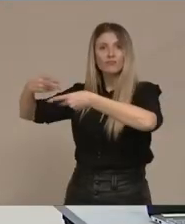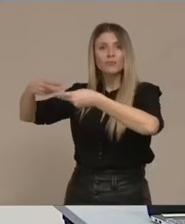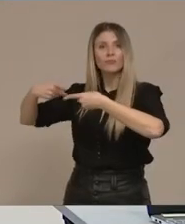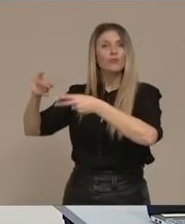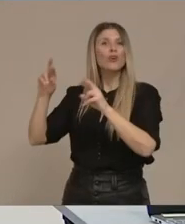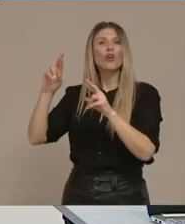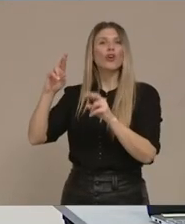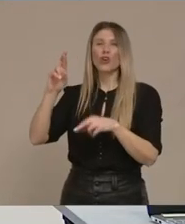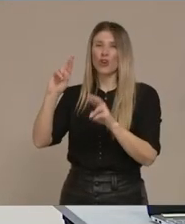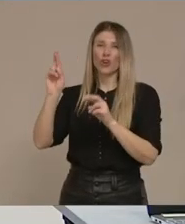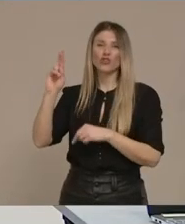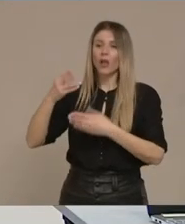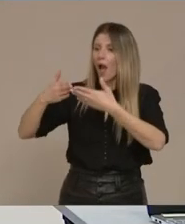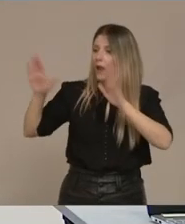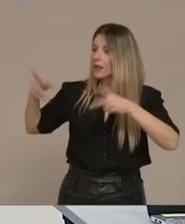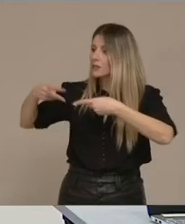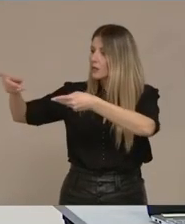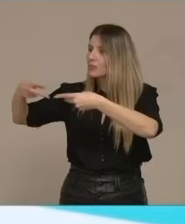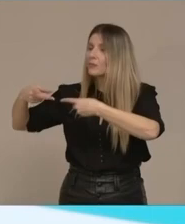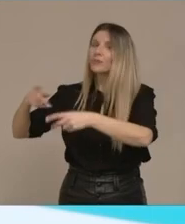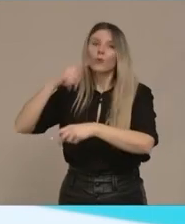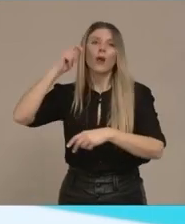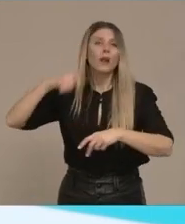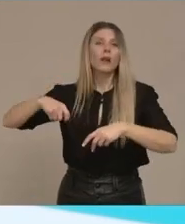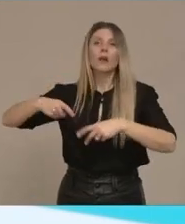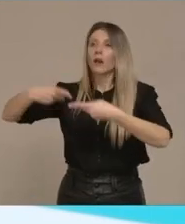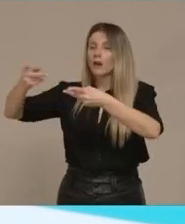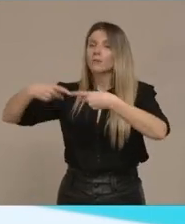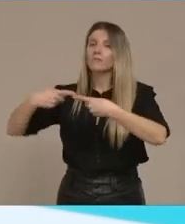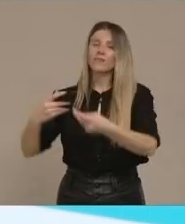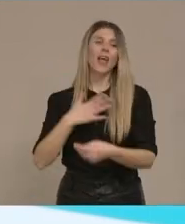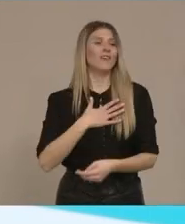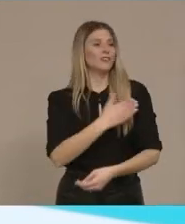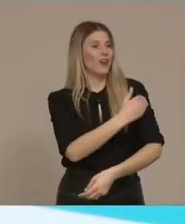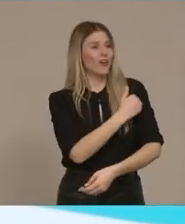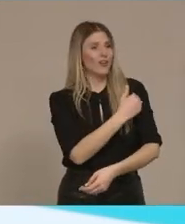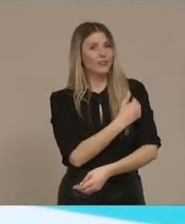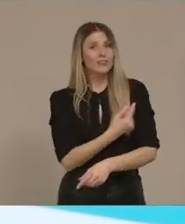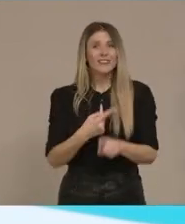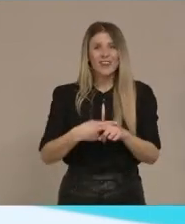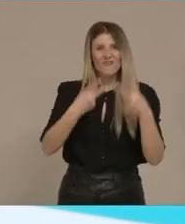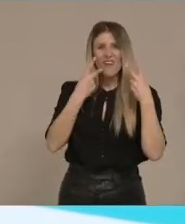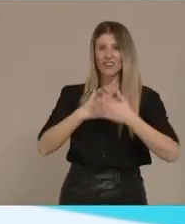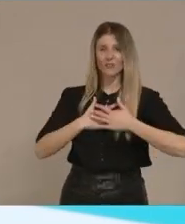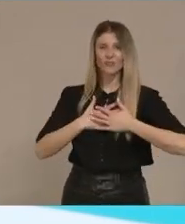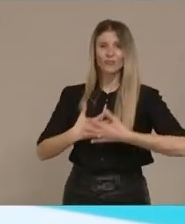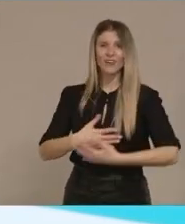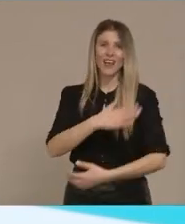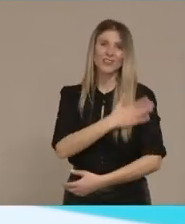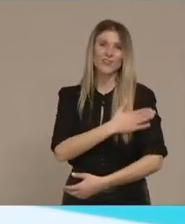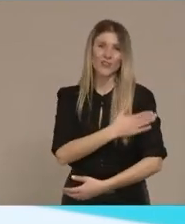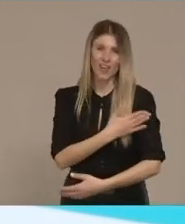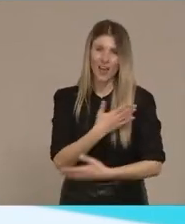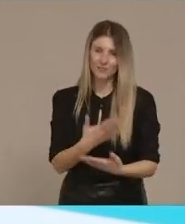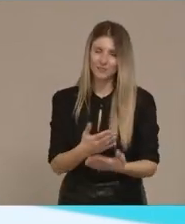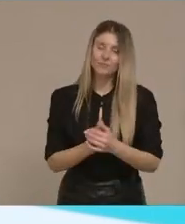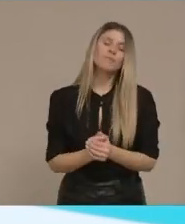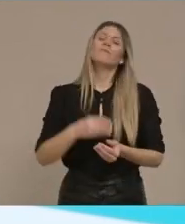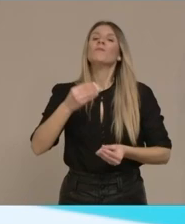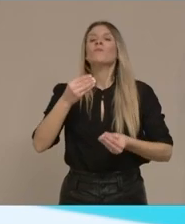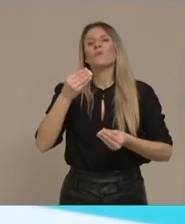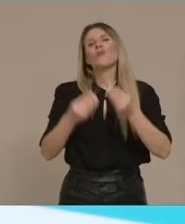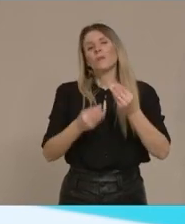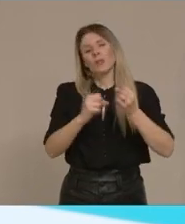Ευχαριστώ για το ερώτημα και έτσι για το πάθος που μιλάτε για τον τόπο σας Πολλά προβλήματα αλλά και